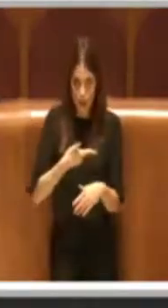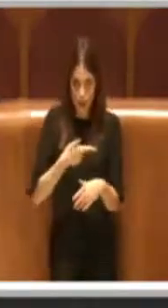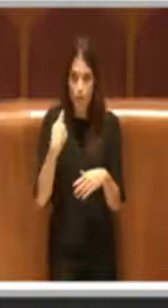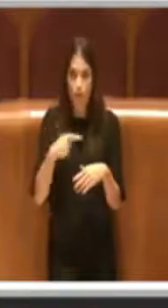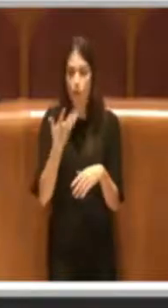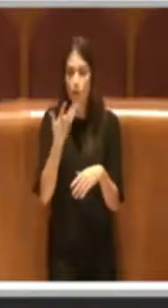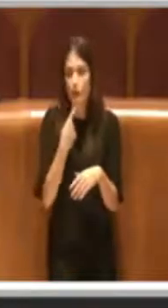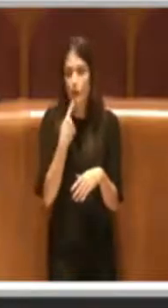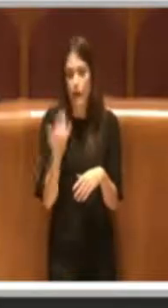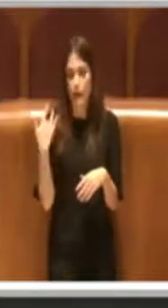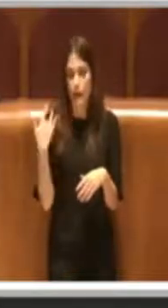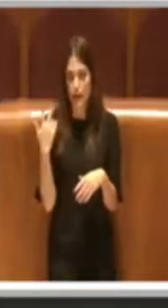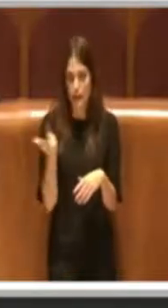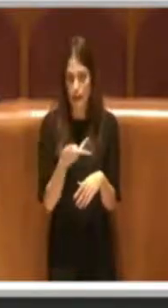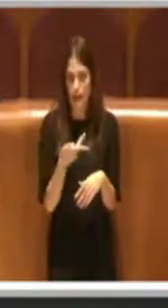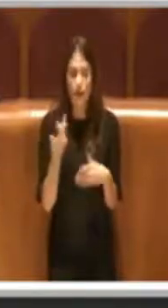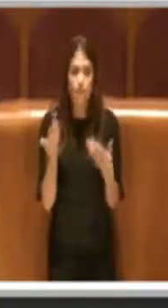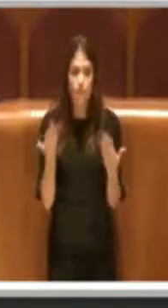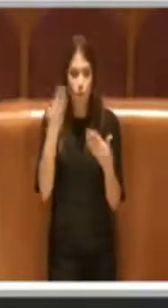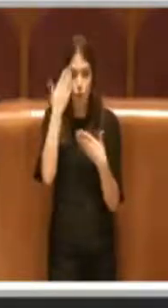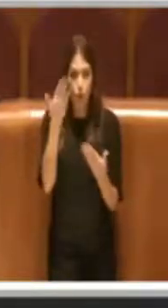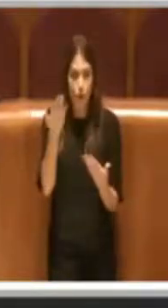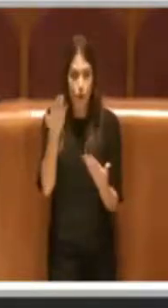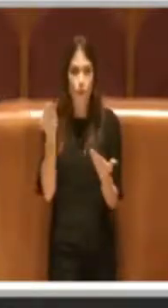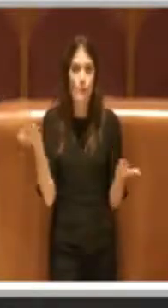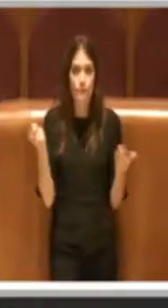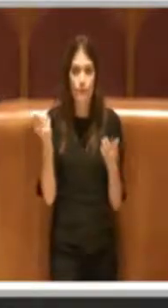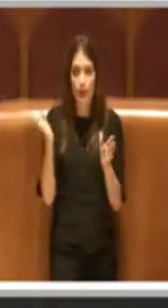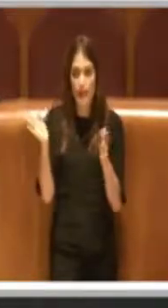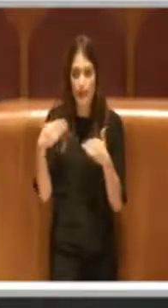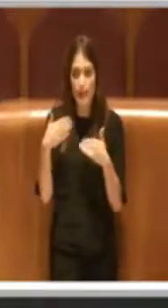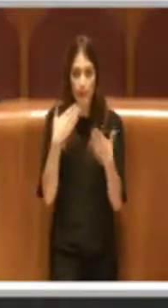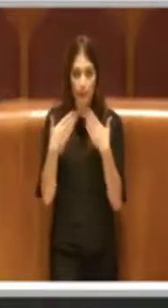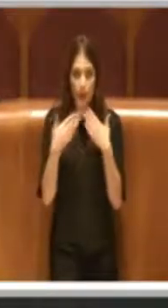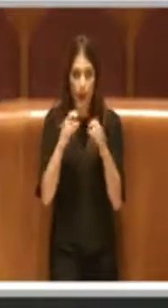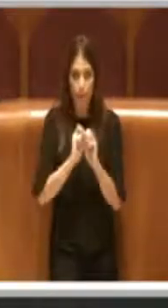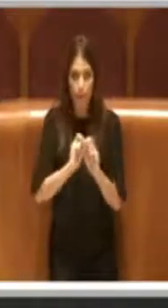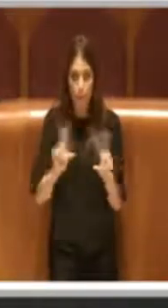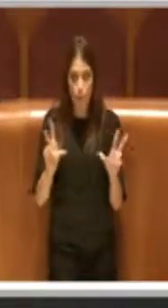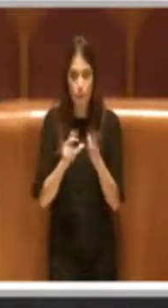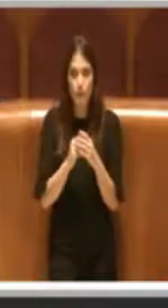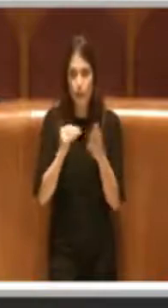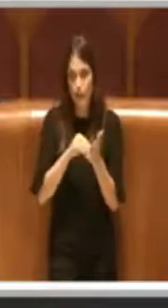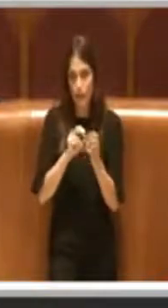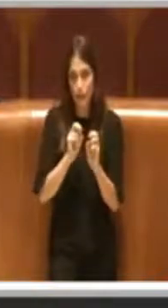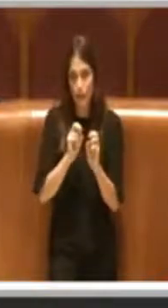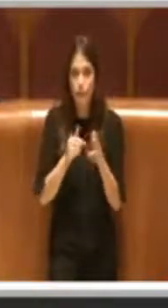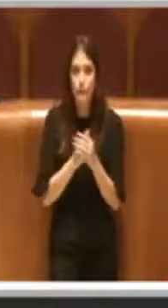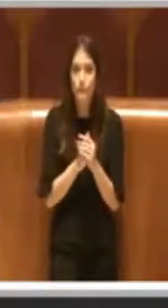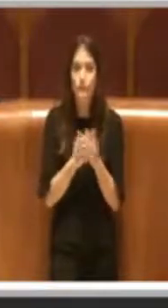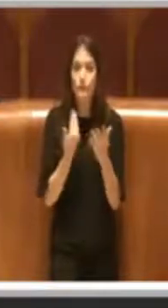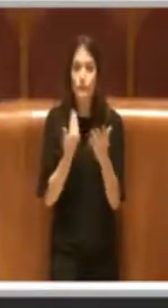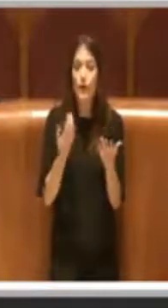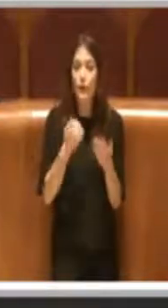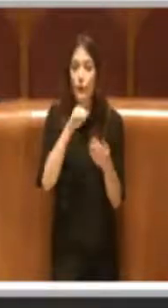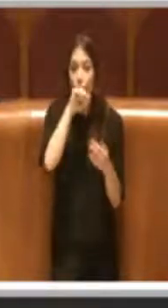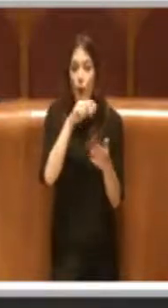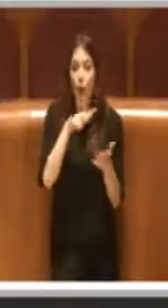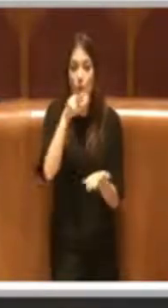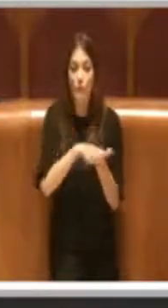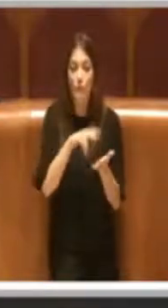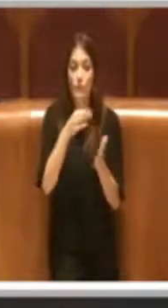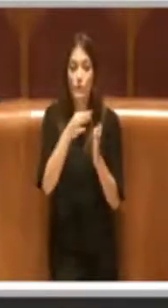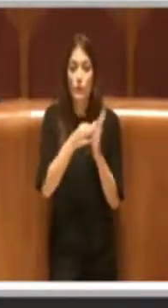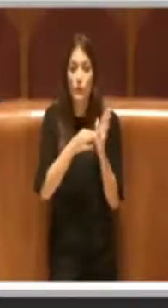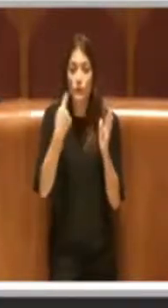consiglieri che purtroppo non sono più in Assemblea Capitolina. Grazie all'approvazione di questo regolamento, l'Assemblea Capitolina ha